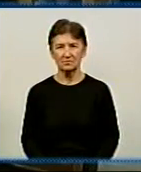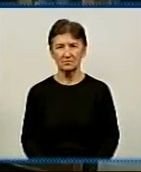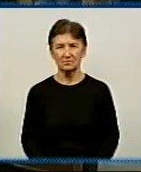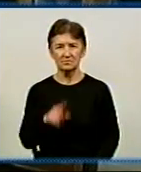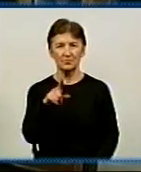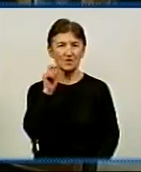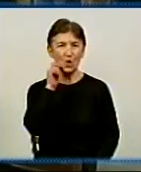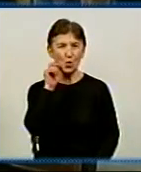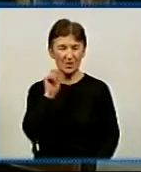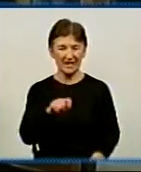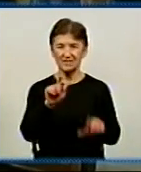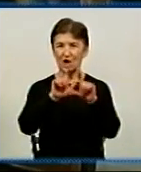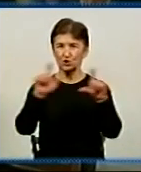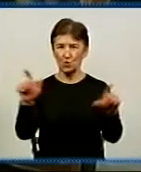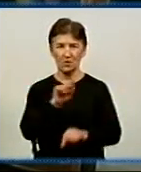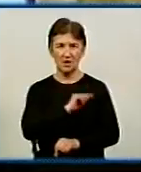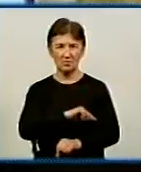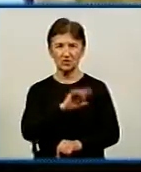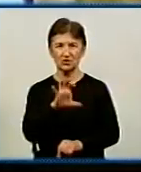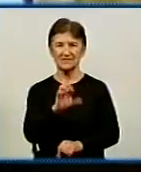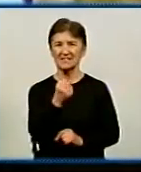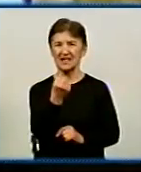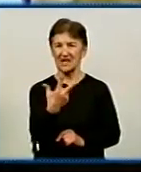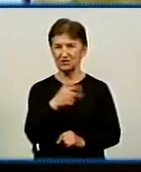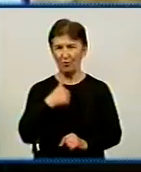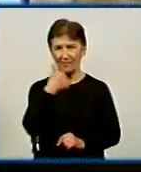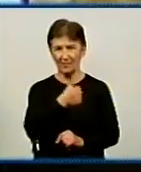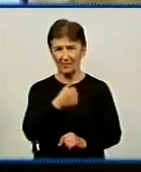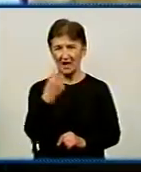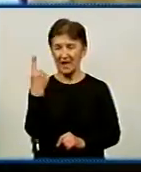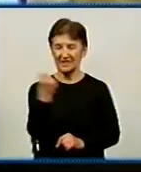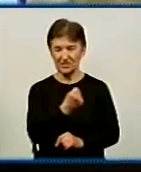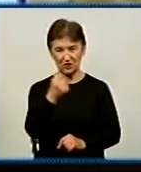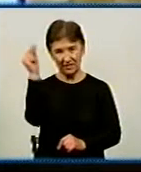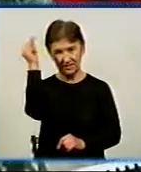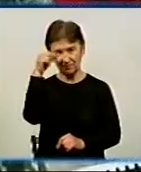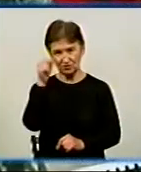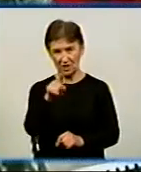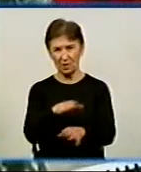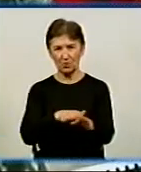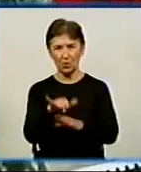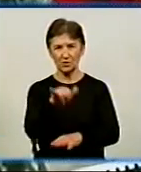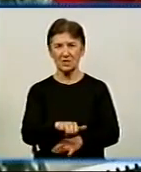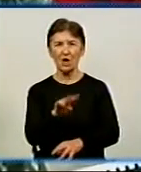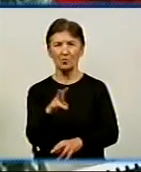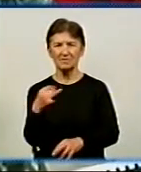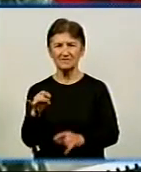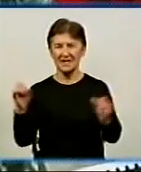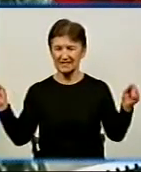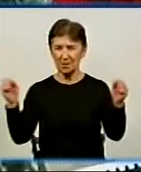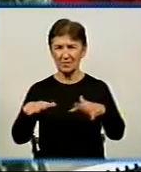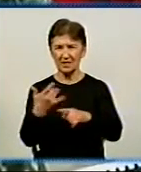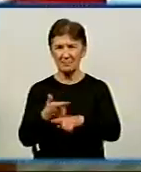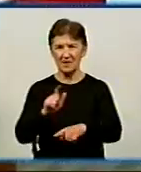Українська школа капеланів працює з 2013 року. Тиждень навчань проходить у Кропивницькому. З різних міст України зібралися